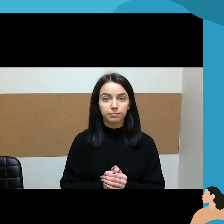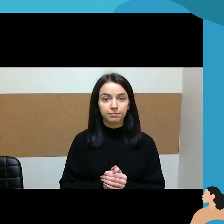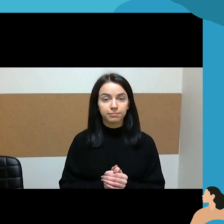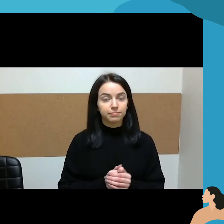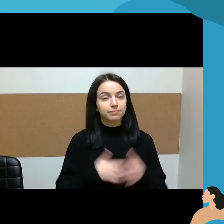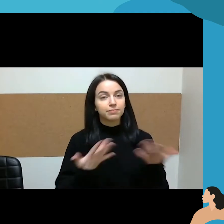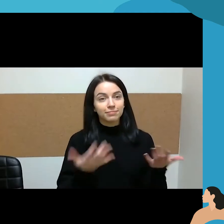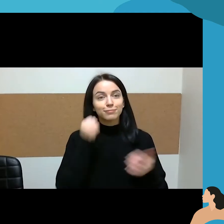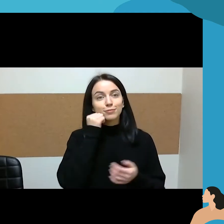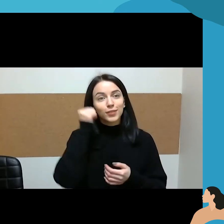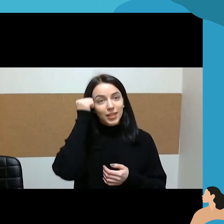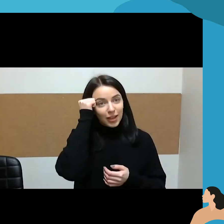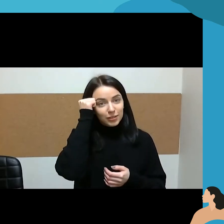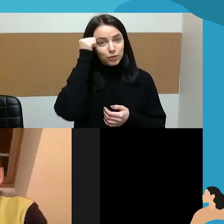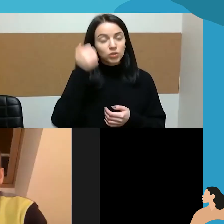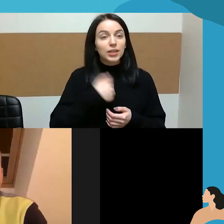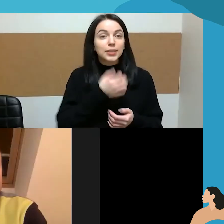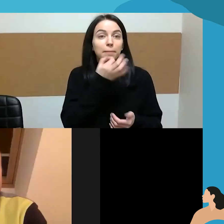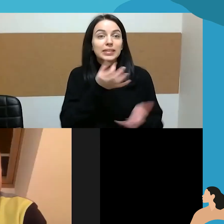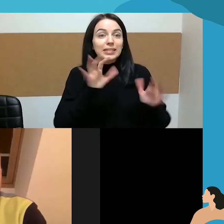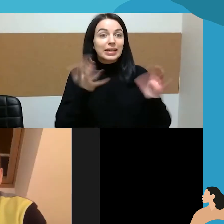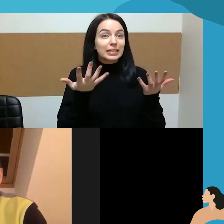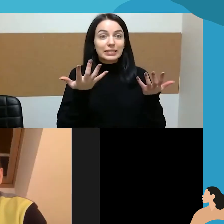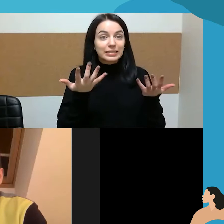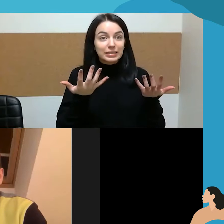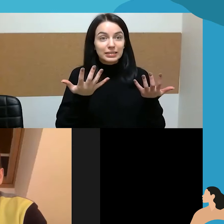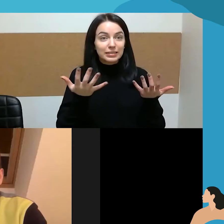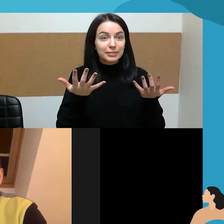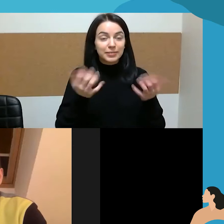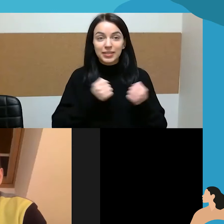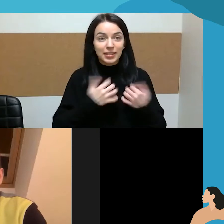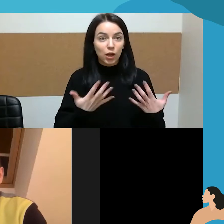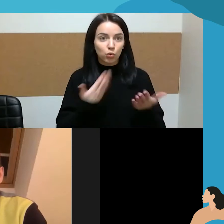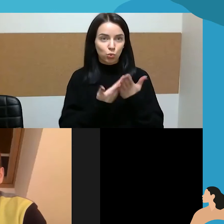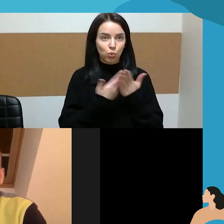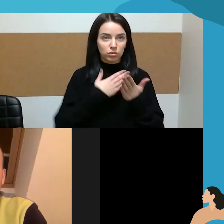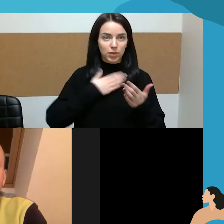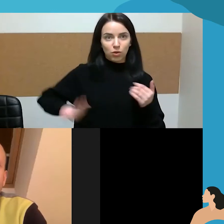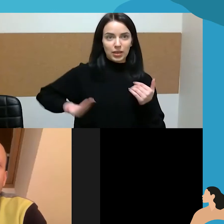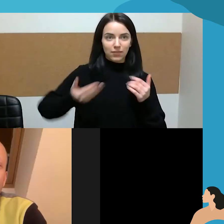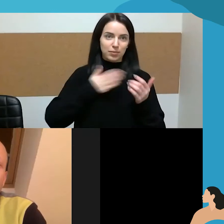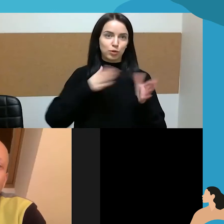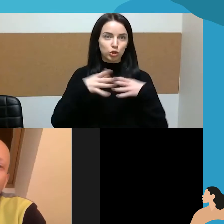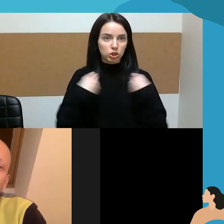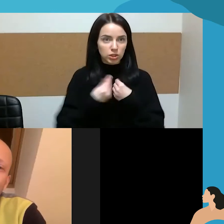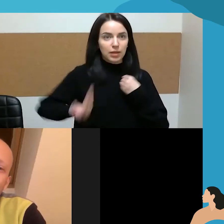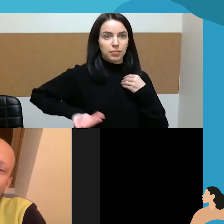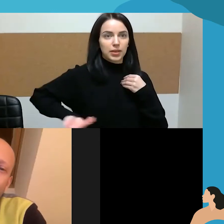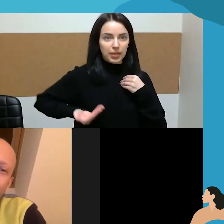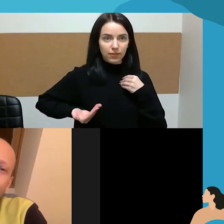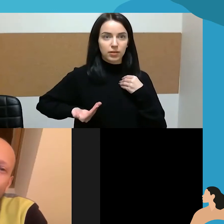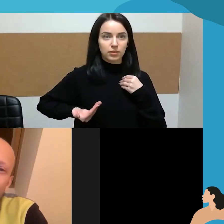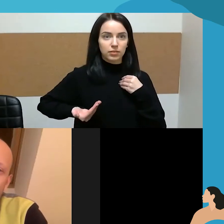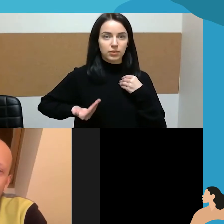Ačiū, aš nelabai turiu ką pasakyti šiuo klausimu, nes mano šeimos gyvenime niekada nebuvo tokio momento, kai